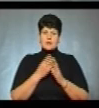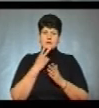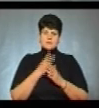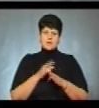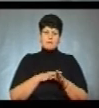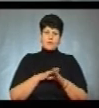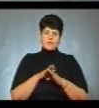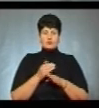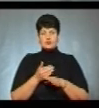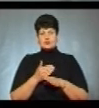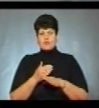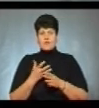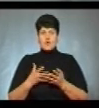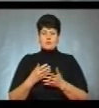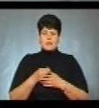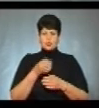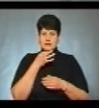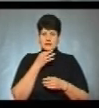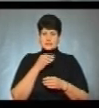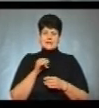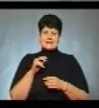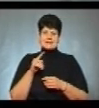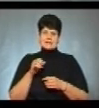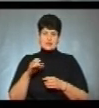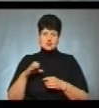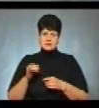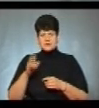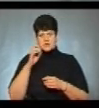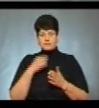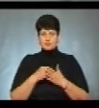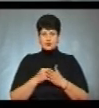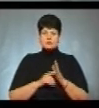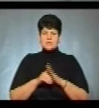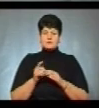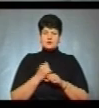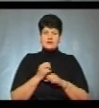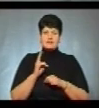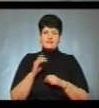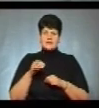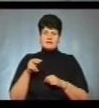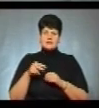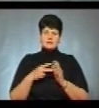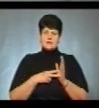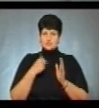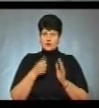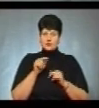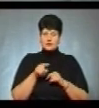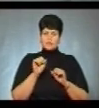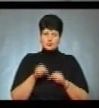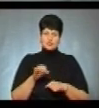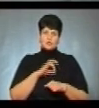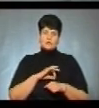повну або часткову оплату лікарських засобів з державного бюджету. Розпочала працювати у квітні 2017 року. Нею можуть